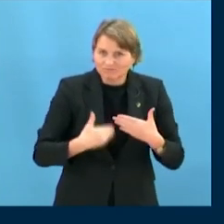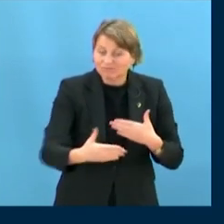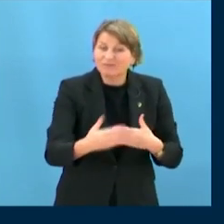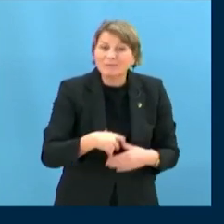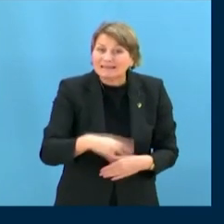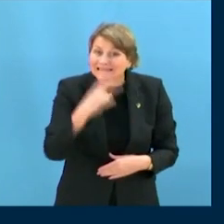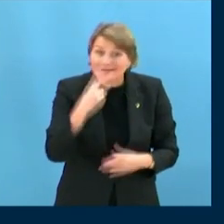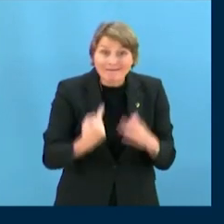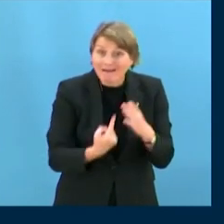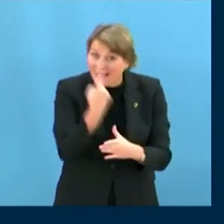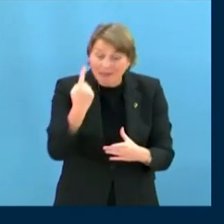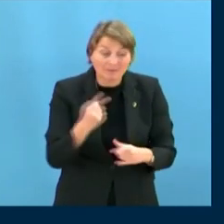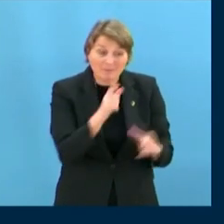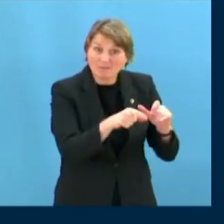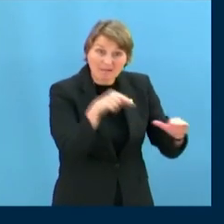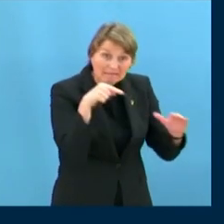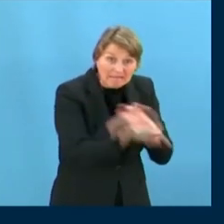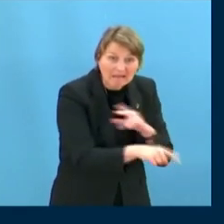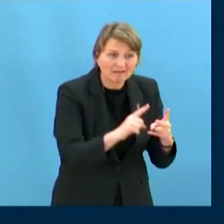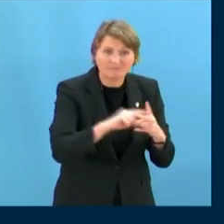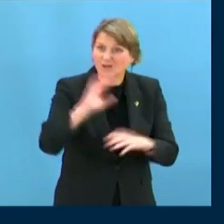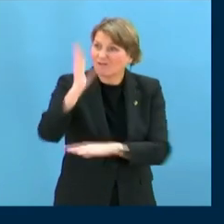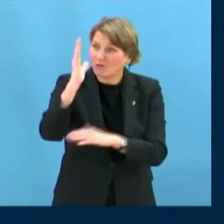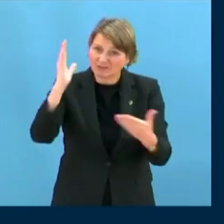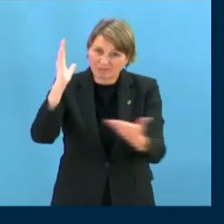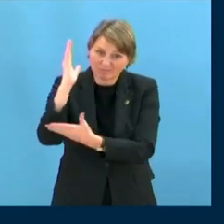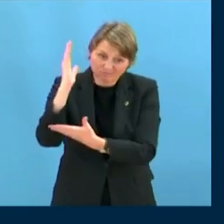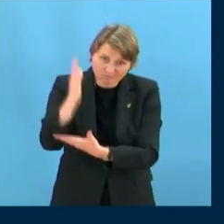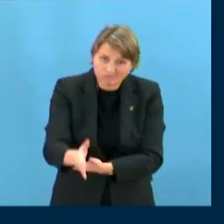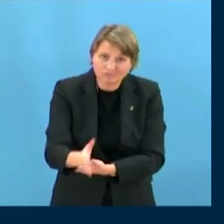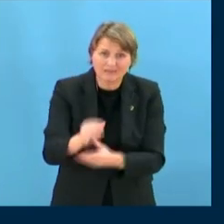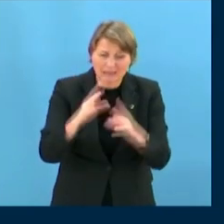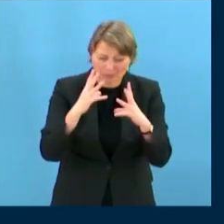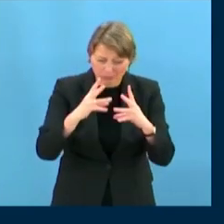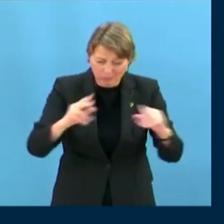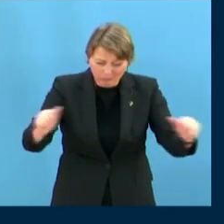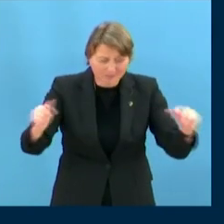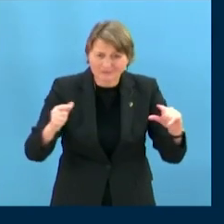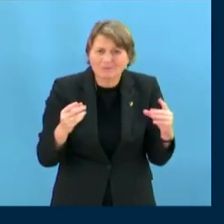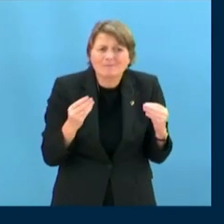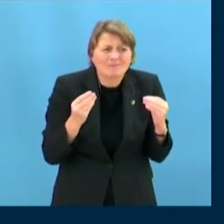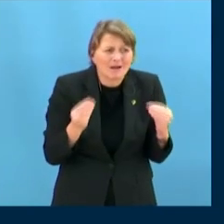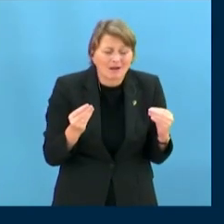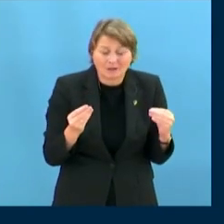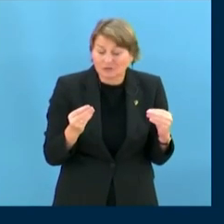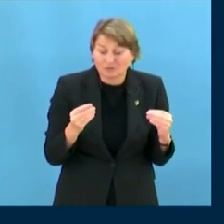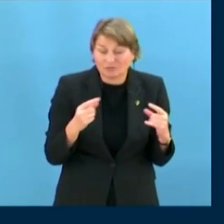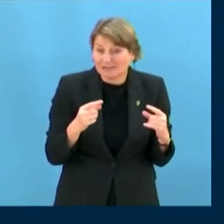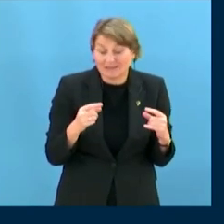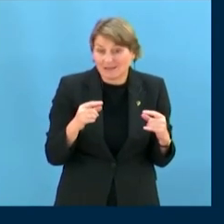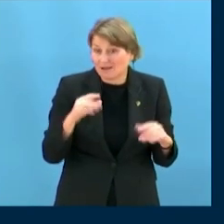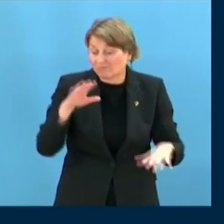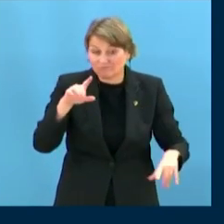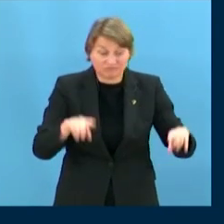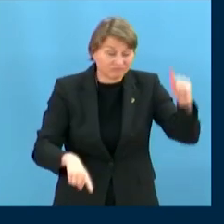génocides et crimes contre l'humanité, l'exploitation inconsidérée et anarchique des êtres humains ou de la terre ne font pas partie